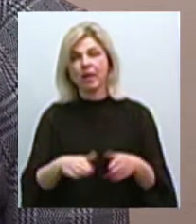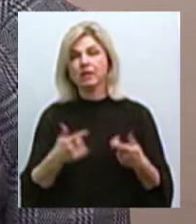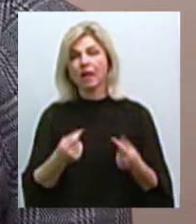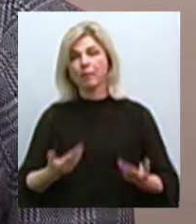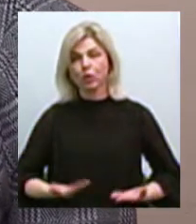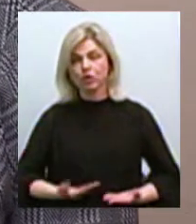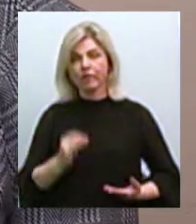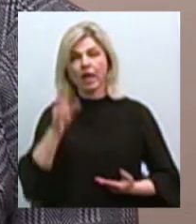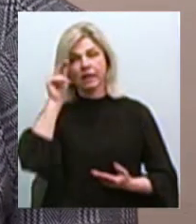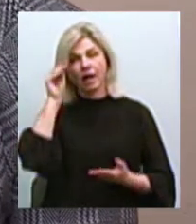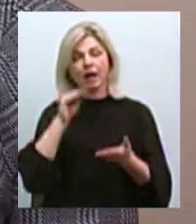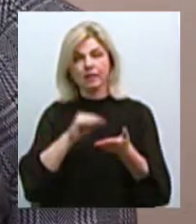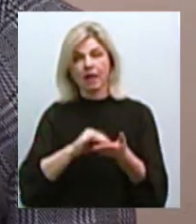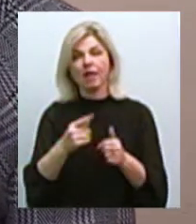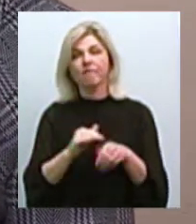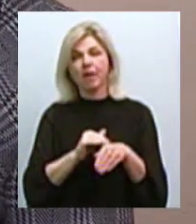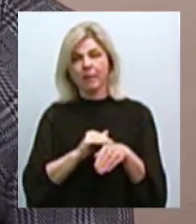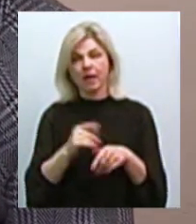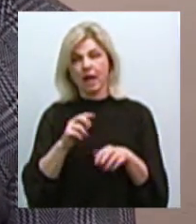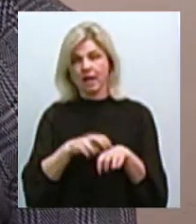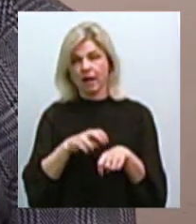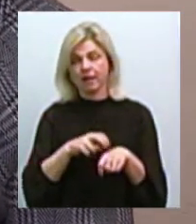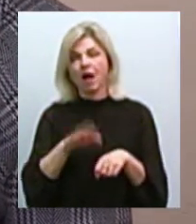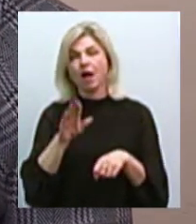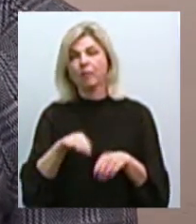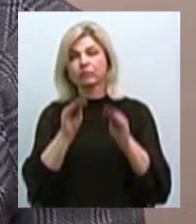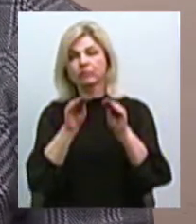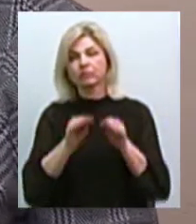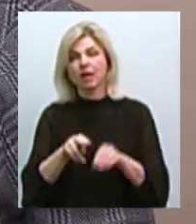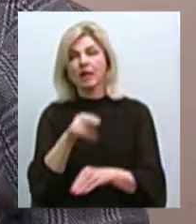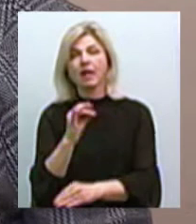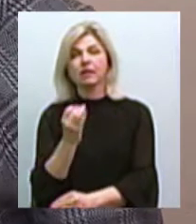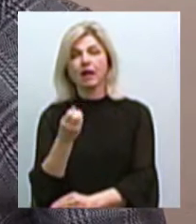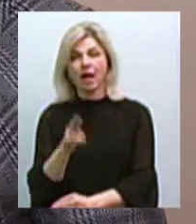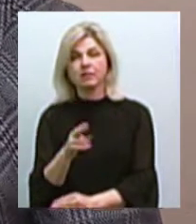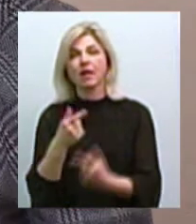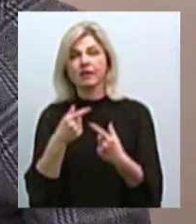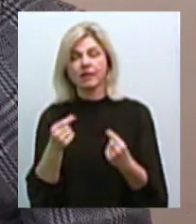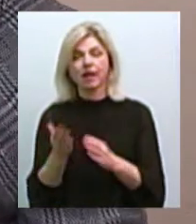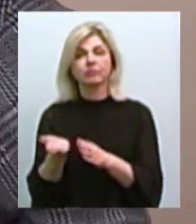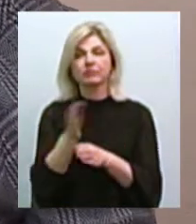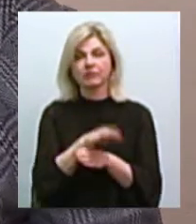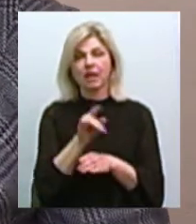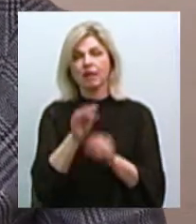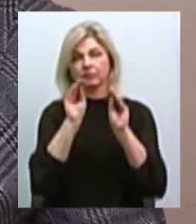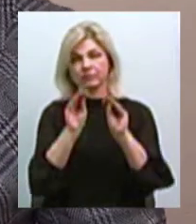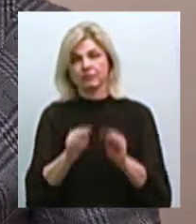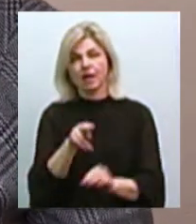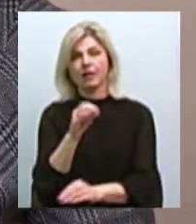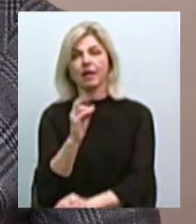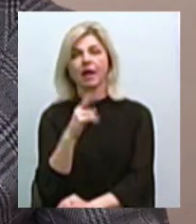вкладається декларація та ім'я лікаря. Далі ми вкладаємо вже саму декларацію, переходимо на сторінку «Ехелсі» і вкладаємо декларацію.